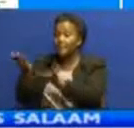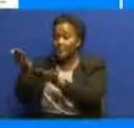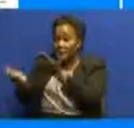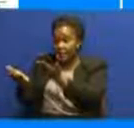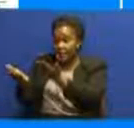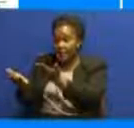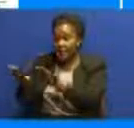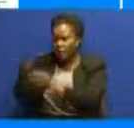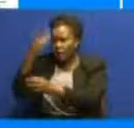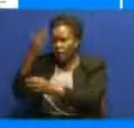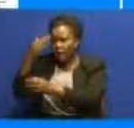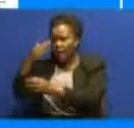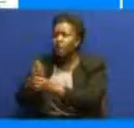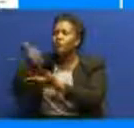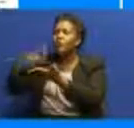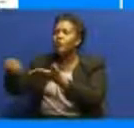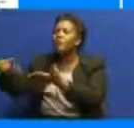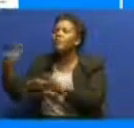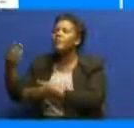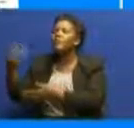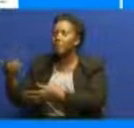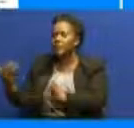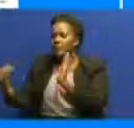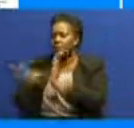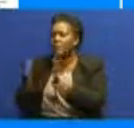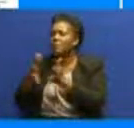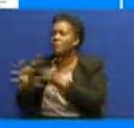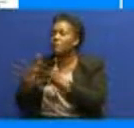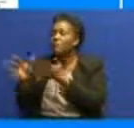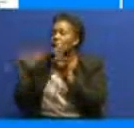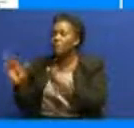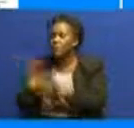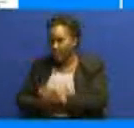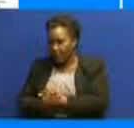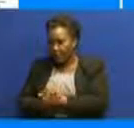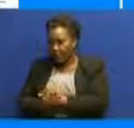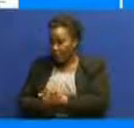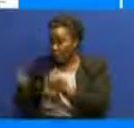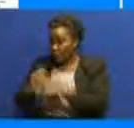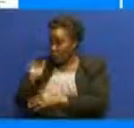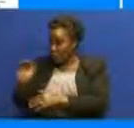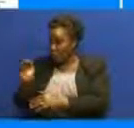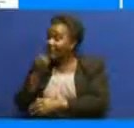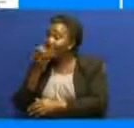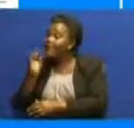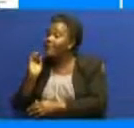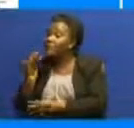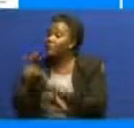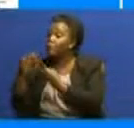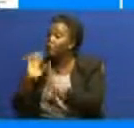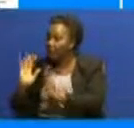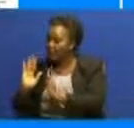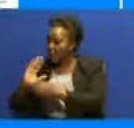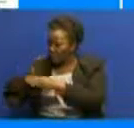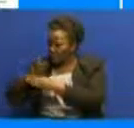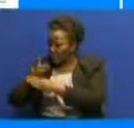kulipua ni kiasi iti nasa nasheria ikowazi kama usha ambyo usiendeleze kishapita muda shire